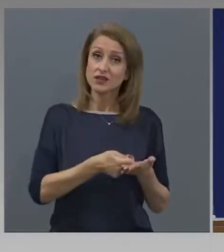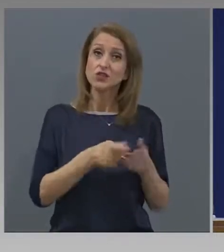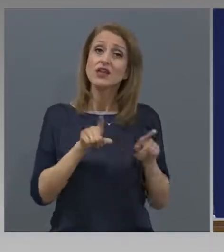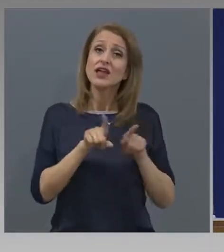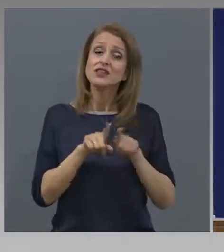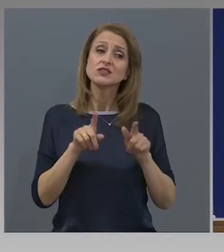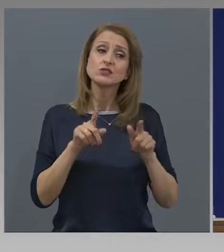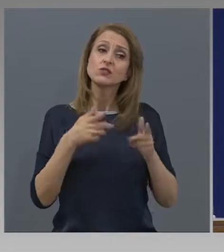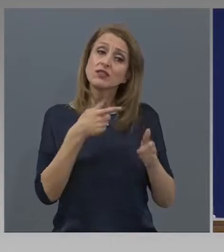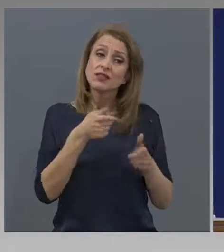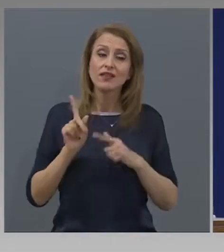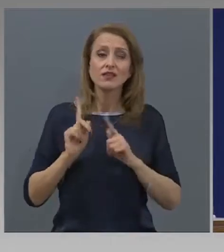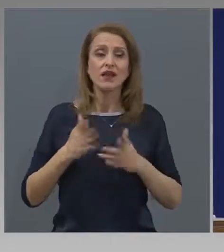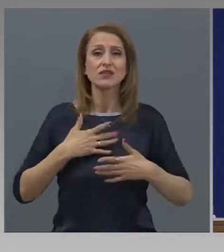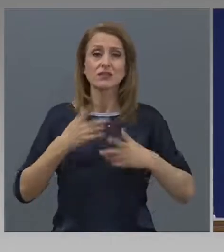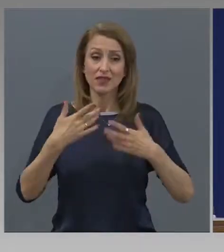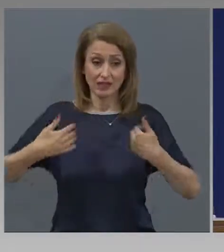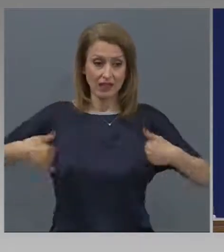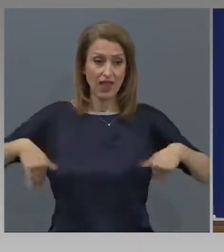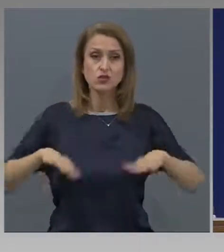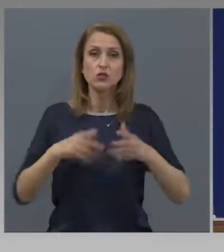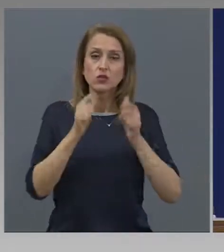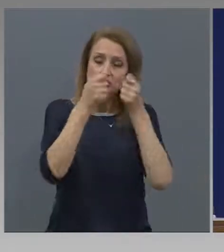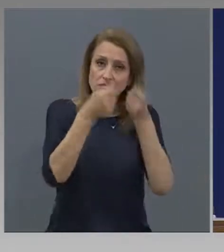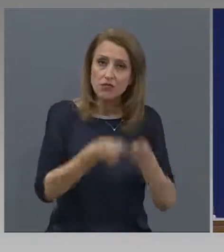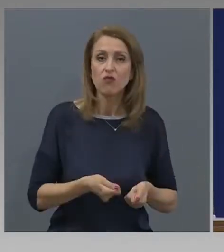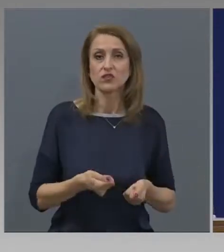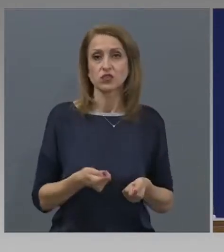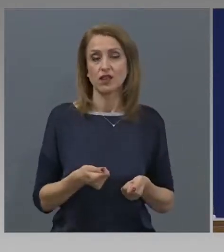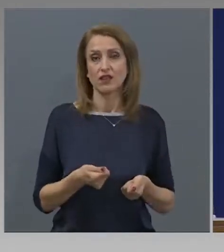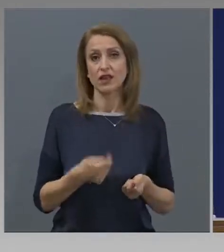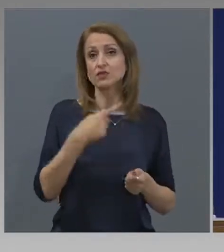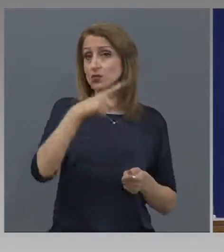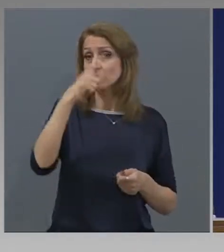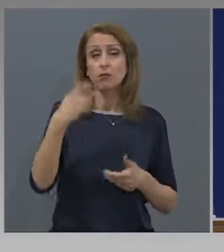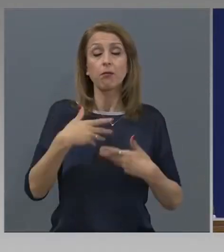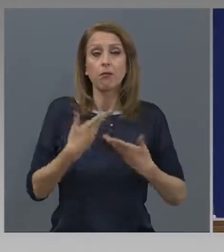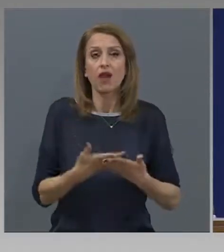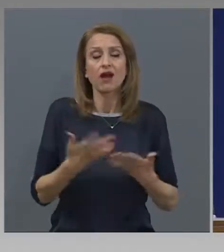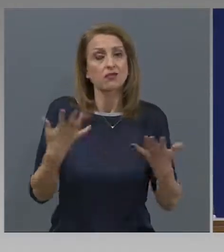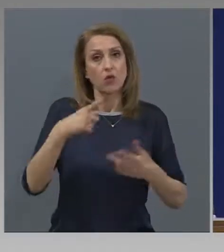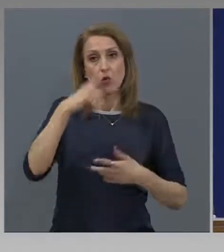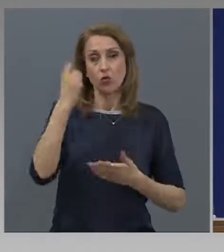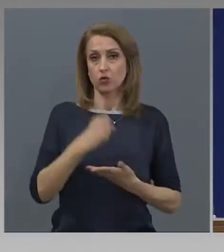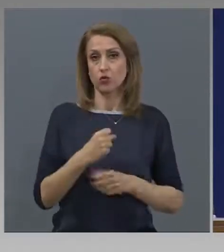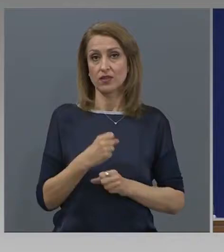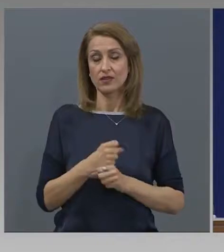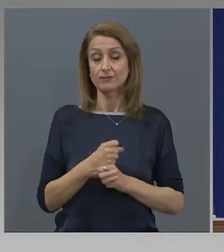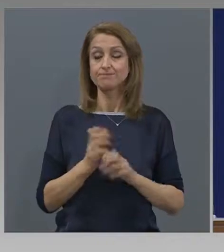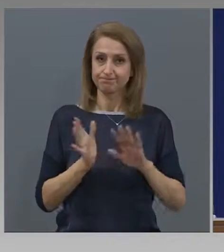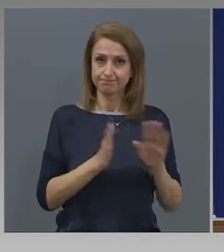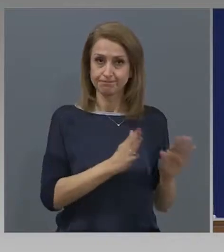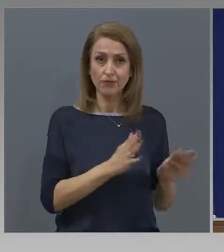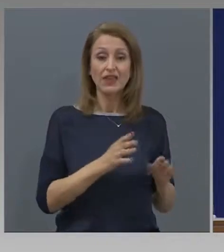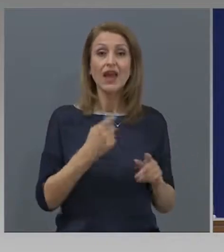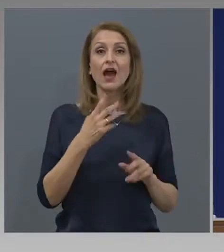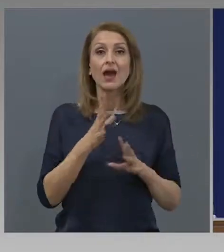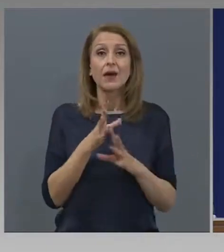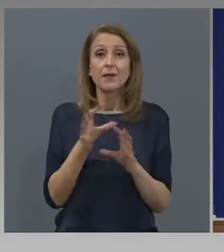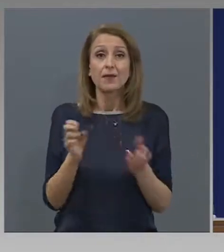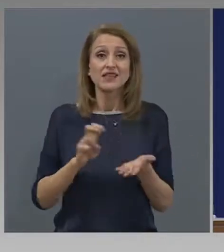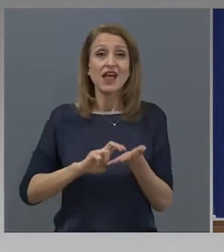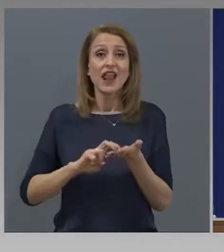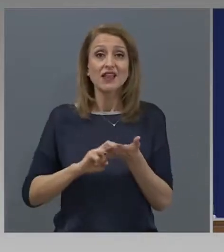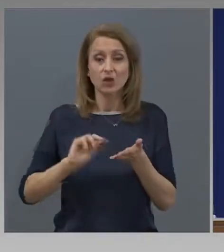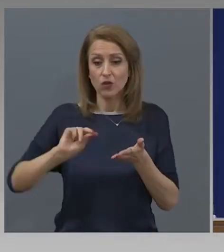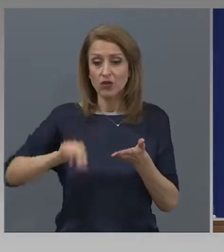необходимото уважение за труда, който имат в момента. По отношение на подписа няма как без електронен подпис това да се случи,